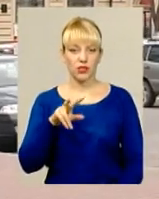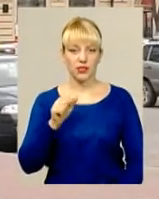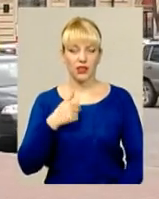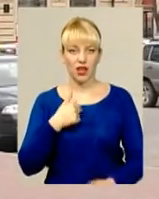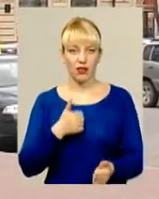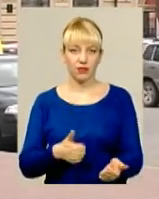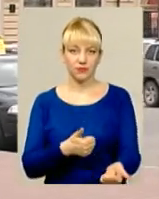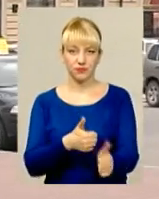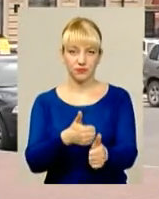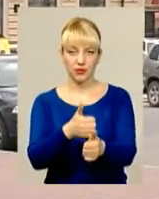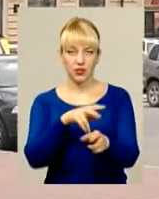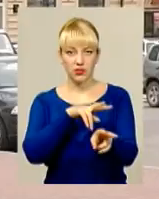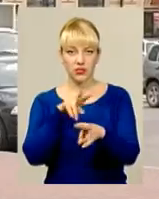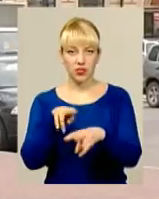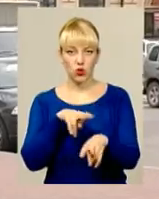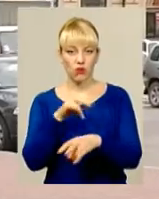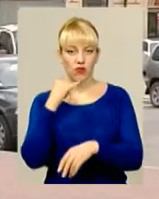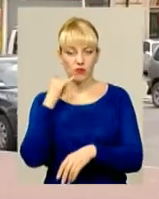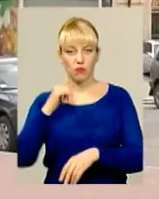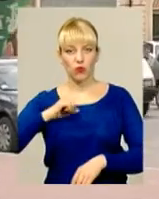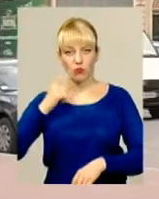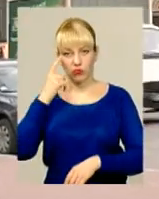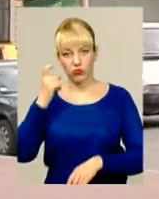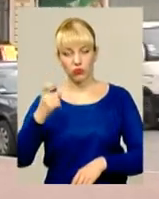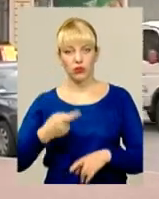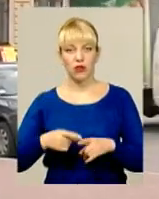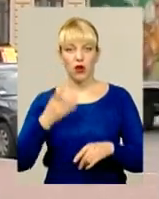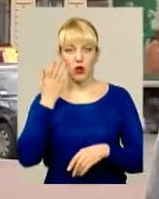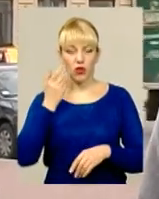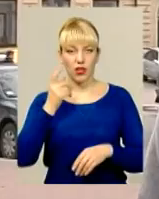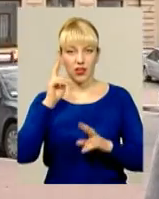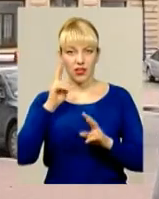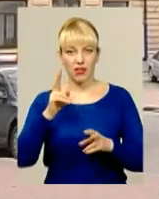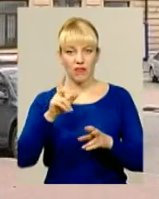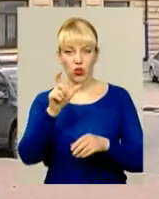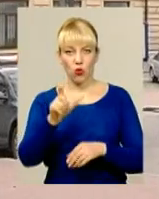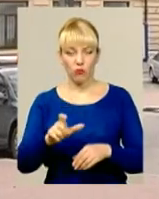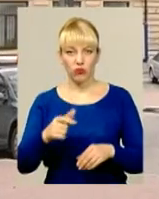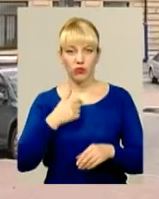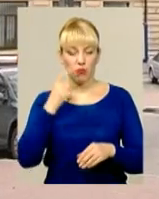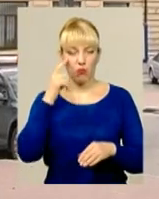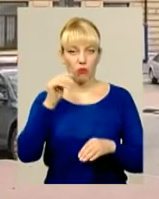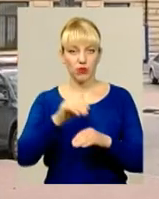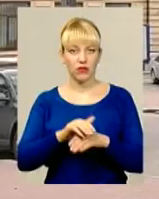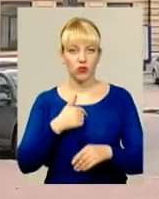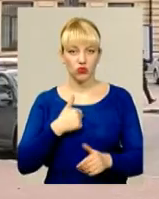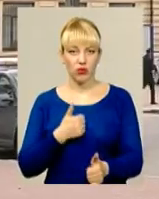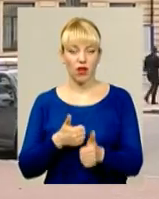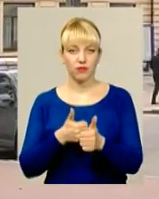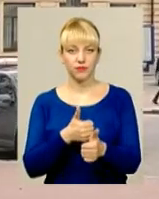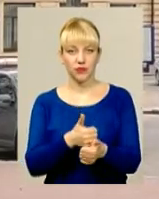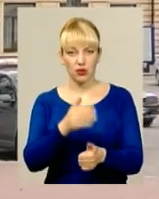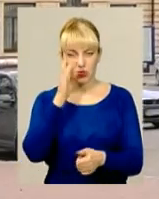прослідкувати і в телефонному режимі повідомив свого товарша. Коли невідомий помітив те, що я за ним йду, він